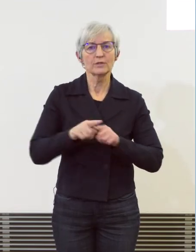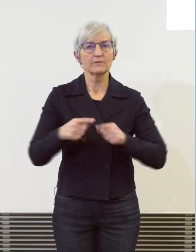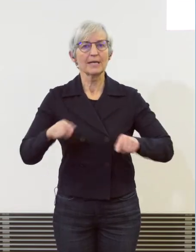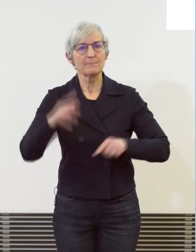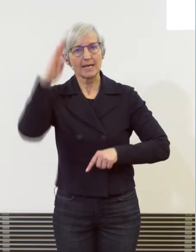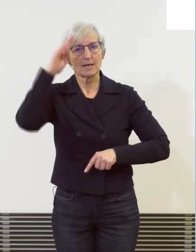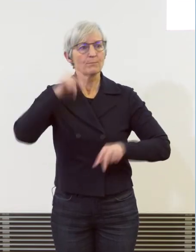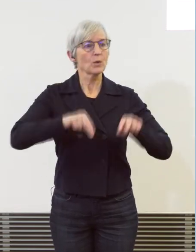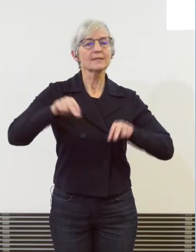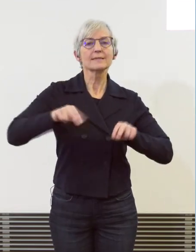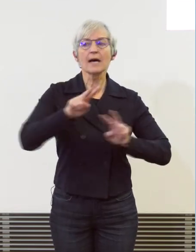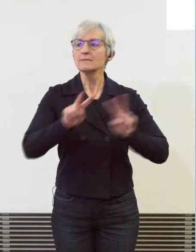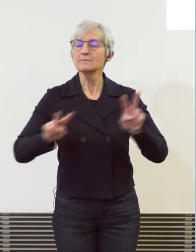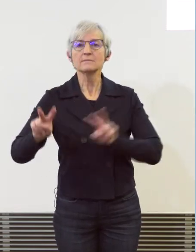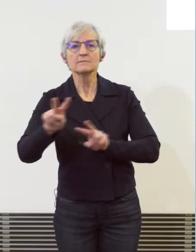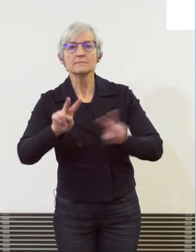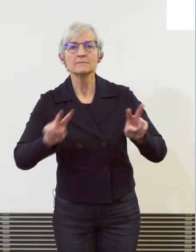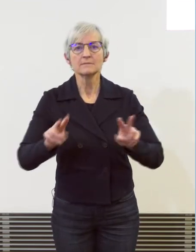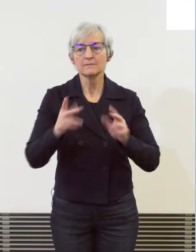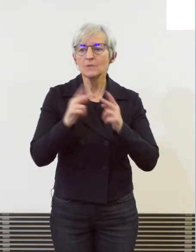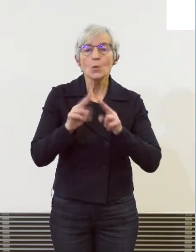beurteilen die Lage laufend.